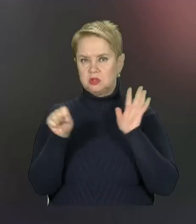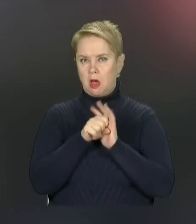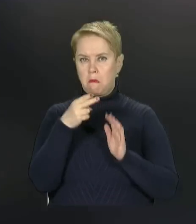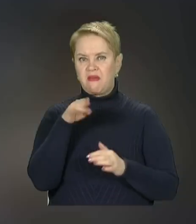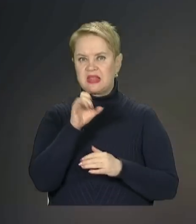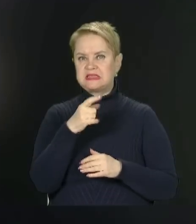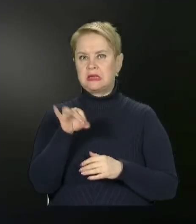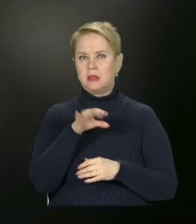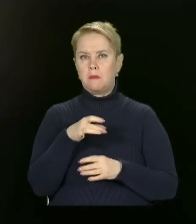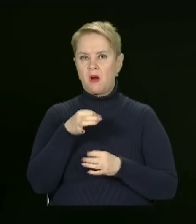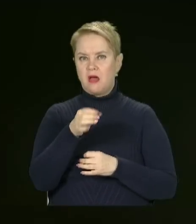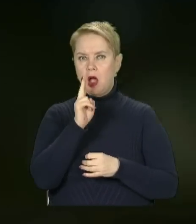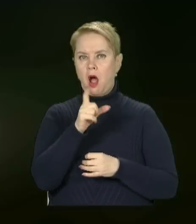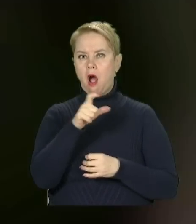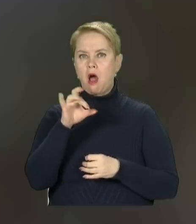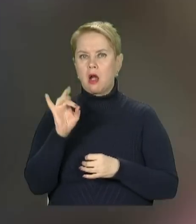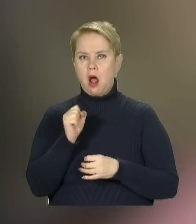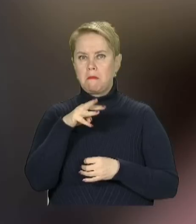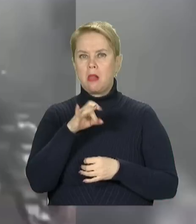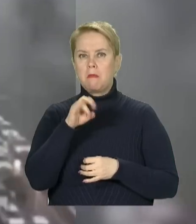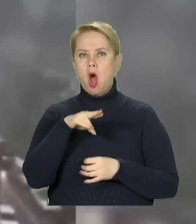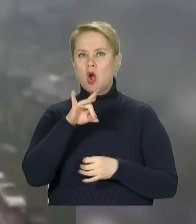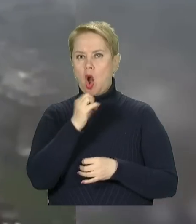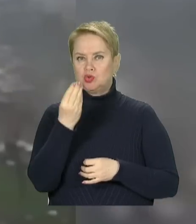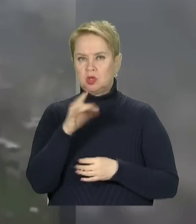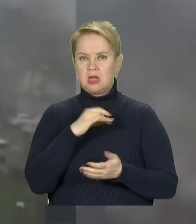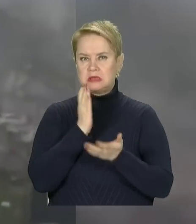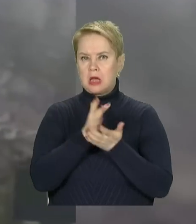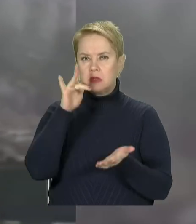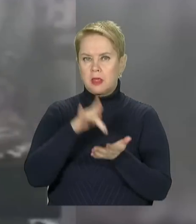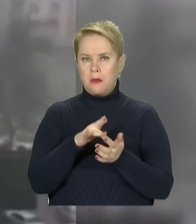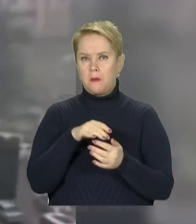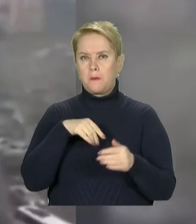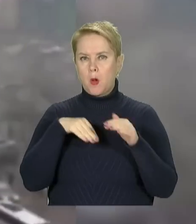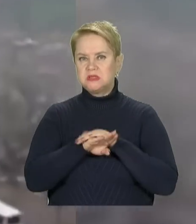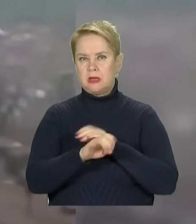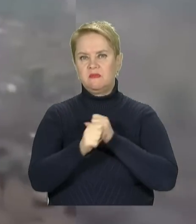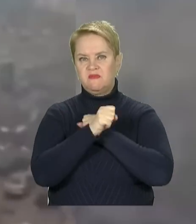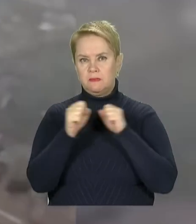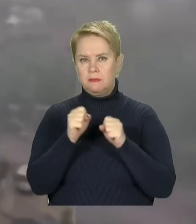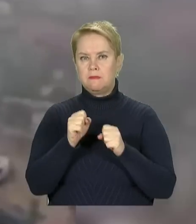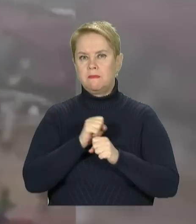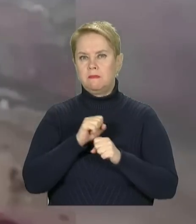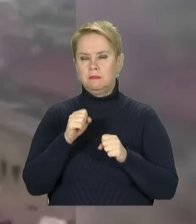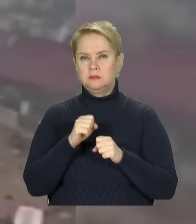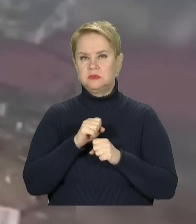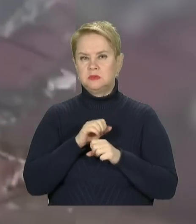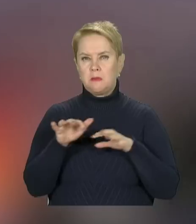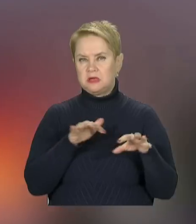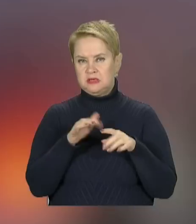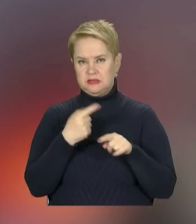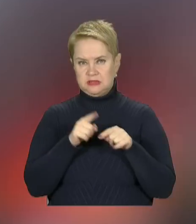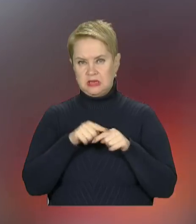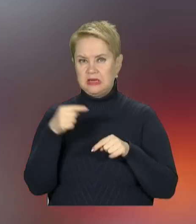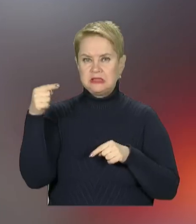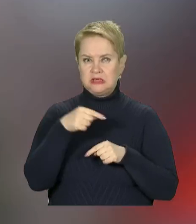південно-східній провінції Кахра-Ман-Мараш, де знаходився епіцентр підземних поштовхів. Наразі відомо про більш